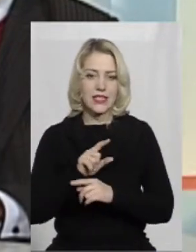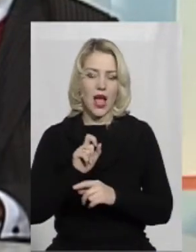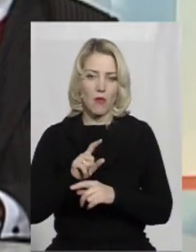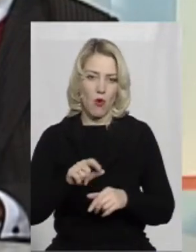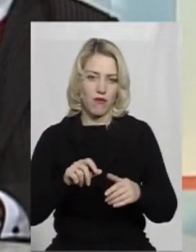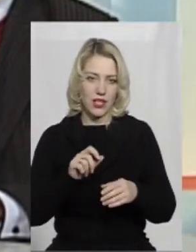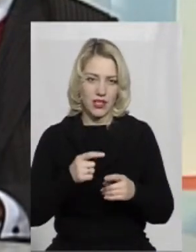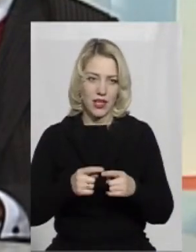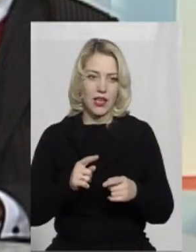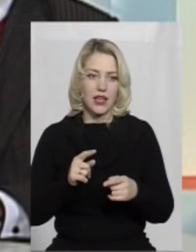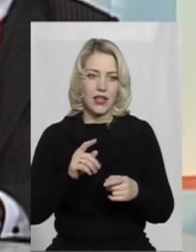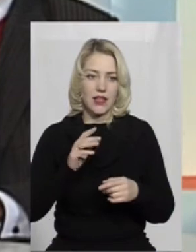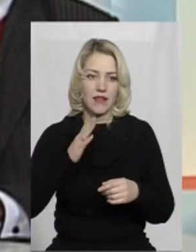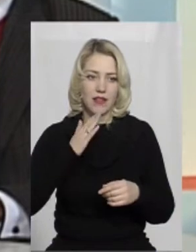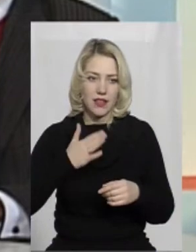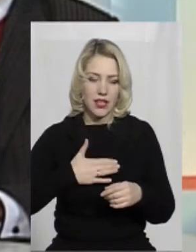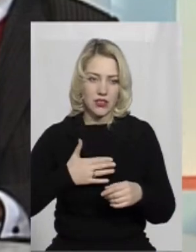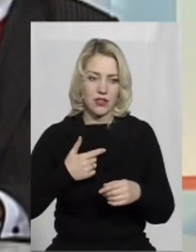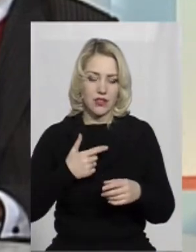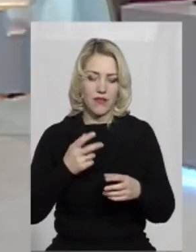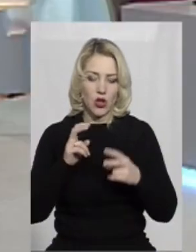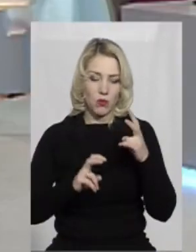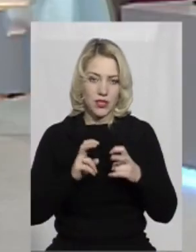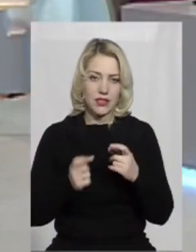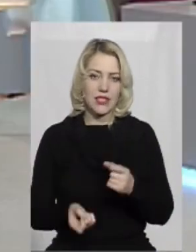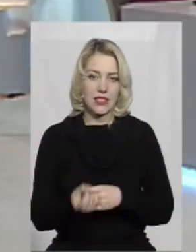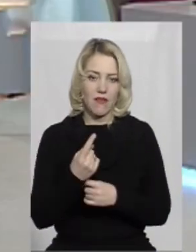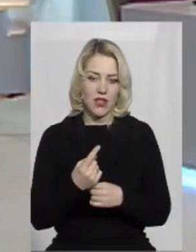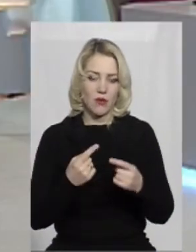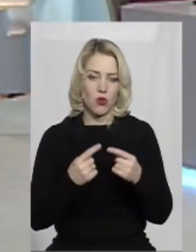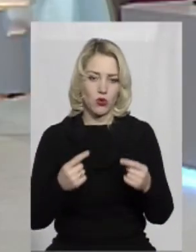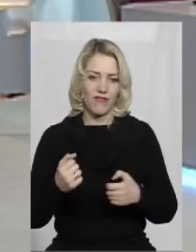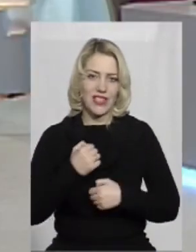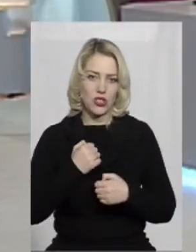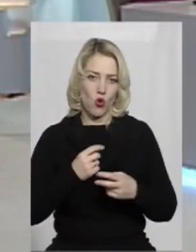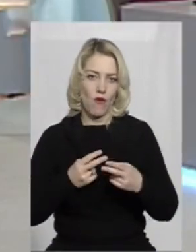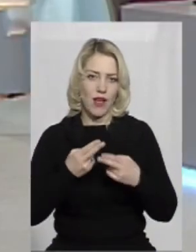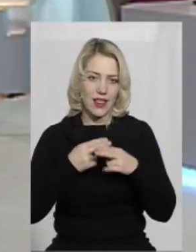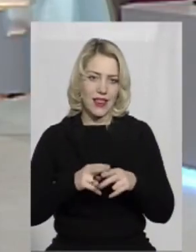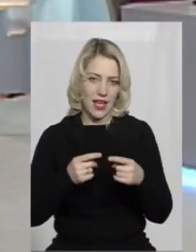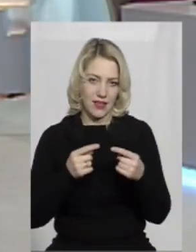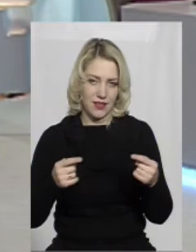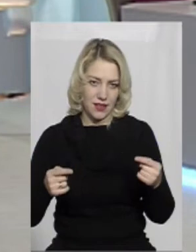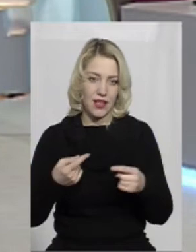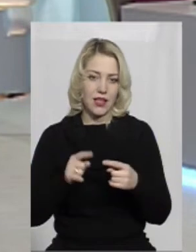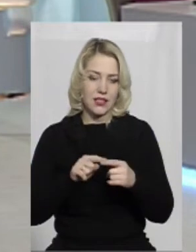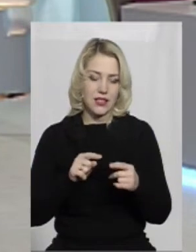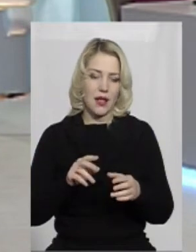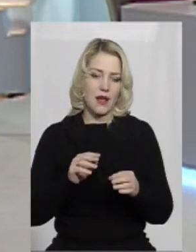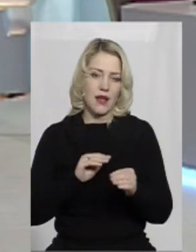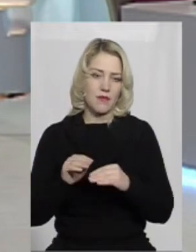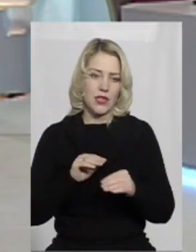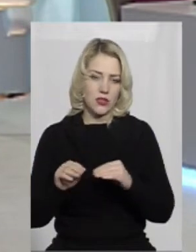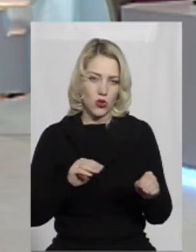в нашій номенклатурі виробництва з'явилася продукція військової техніки. Це пускові пристрої